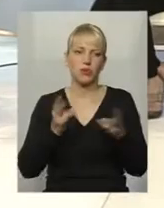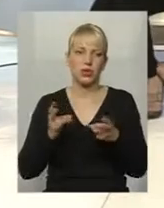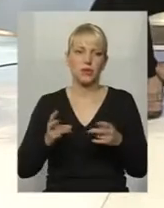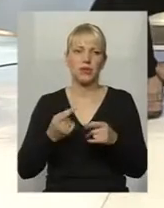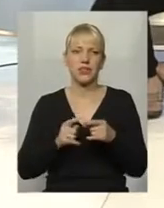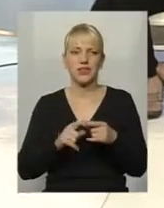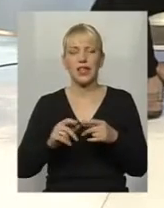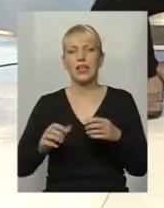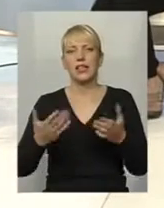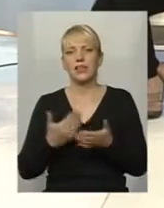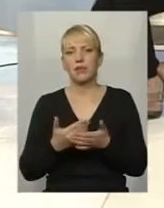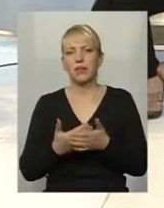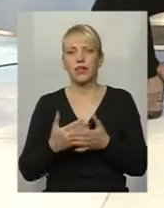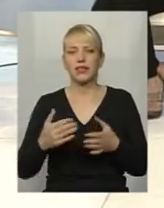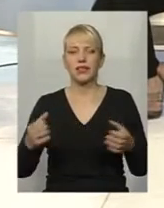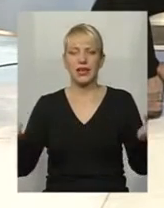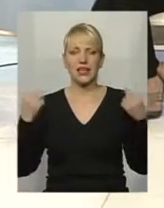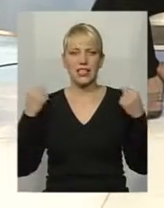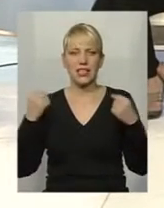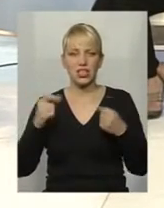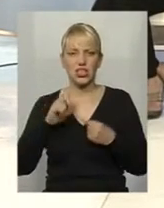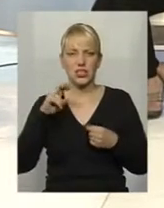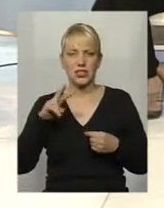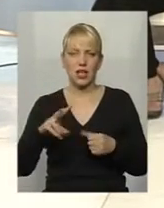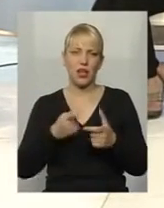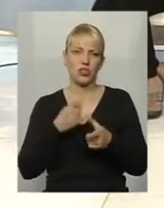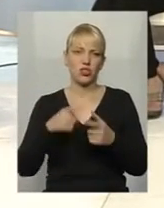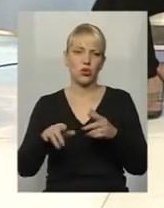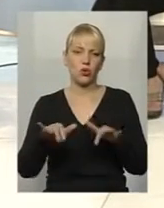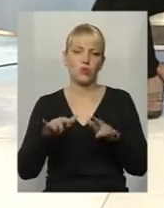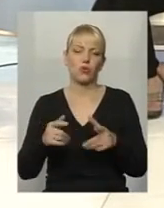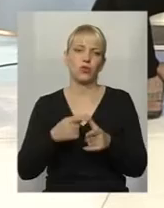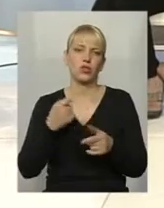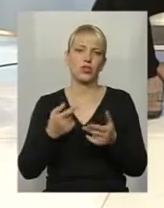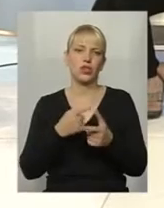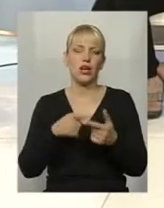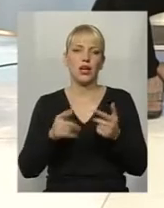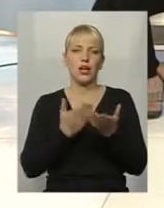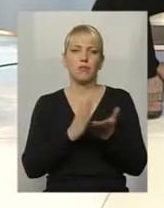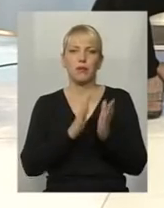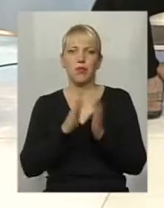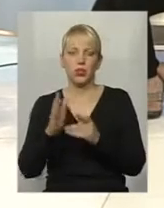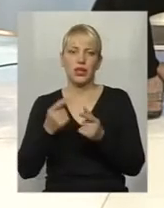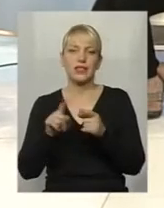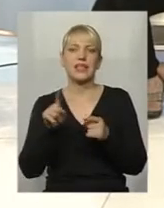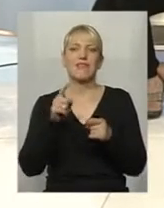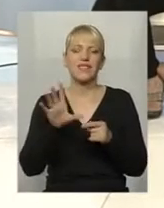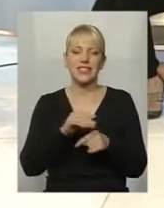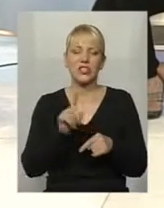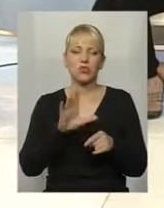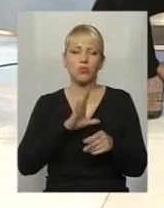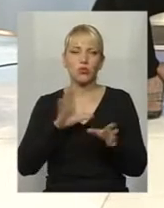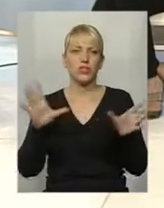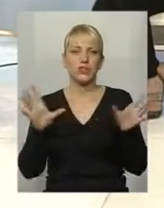тренажерний зал, чи комп'ютерний, чи бібліотека, це все таке, що воно буде спільне. І все,